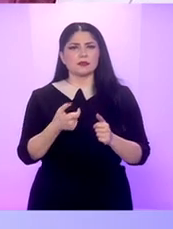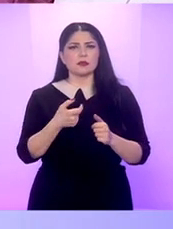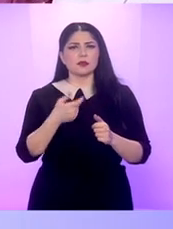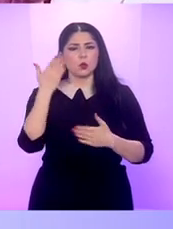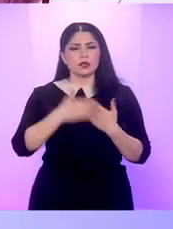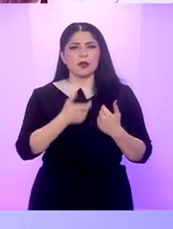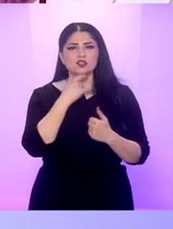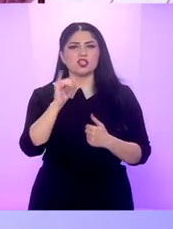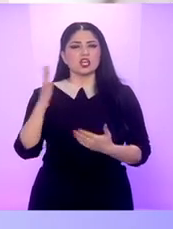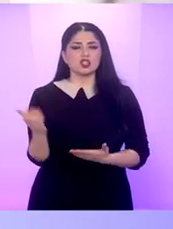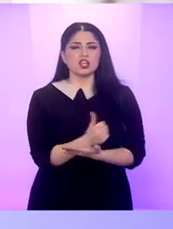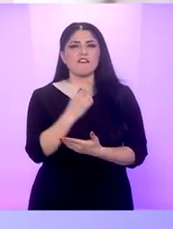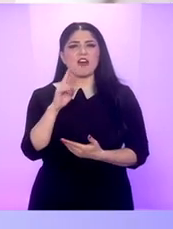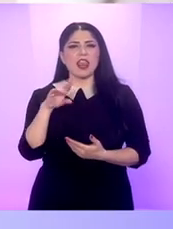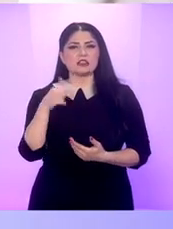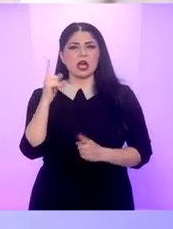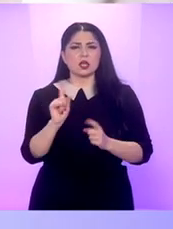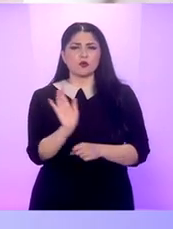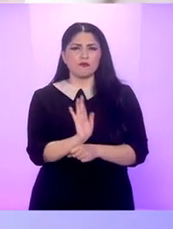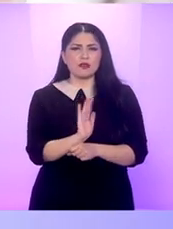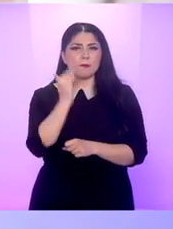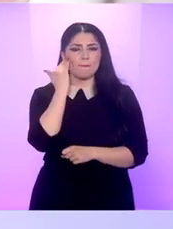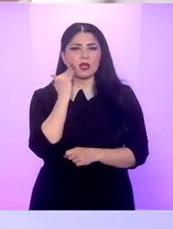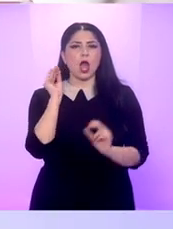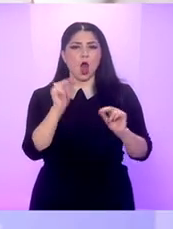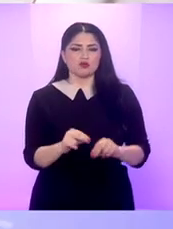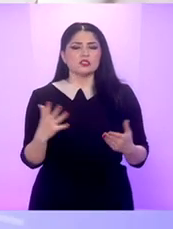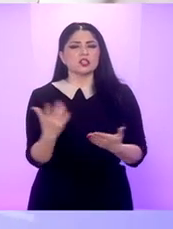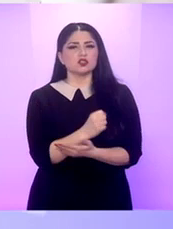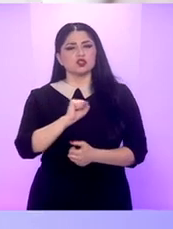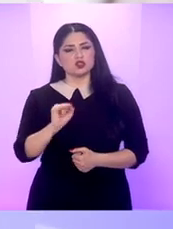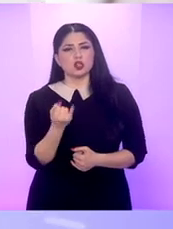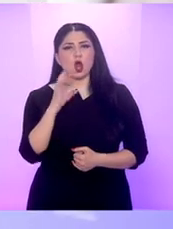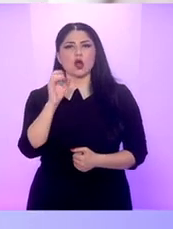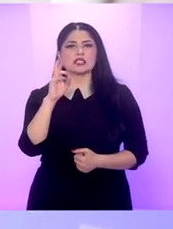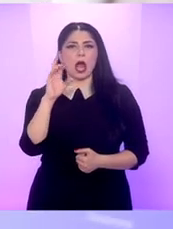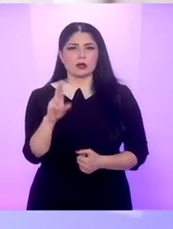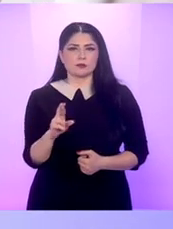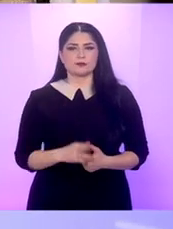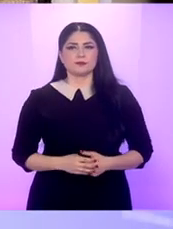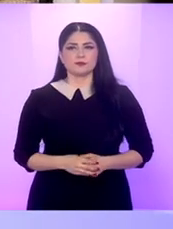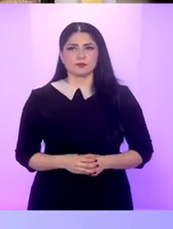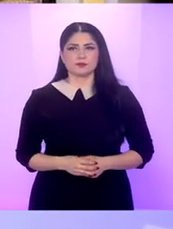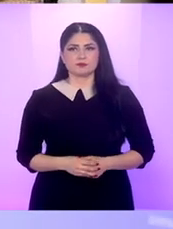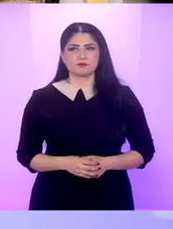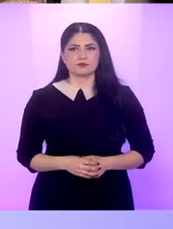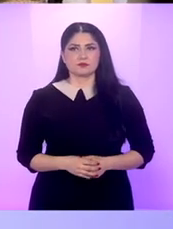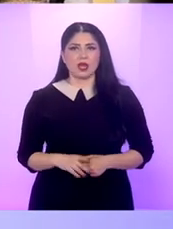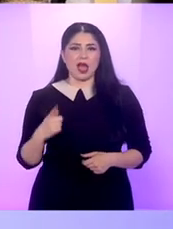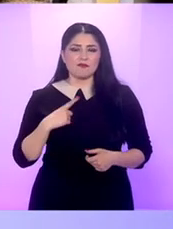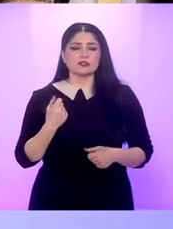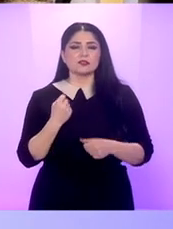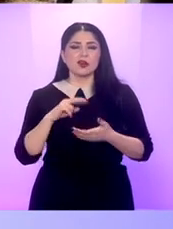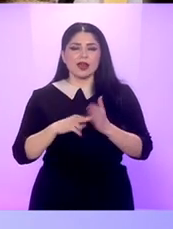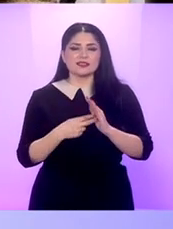Câștigătorul de la Veneția, dacă se întâmplă să fie și un film american ajunge să câștige și la Oscar Din păcate a fost o gală care s-a ținut în